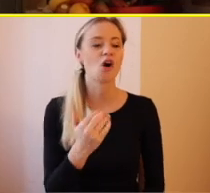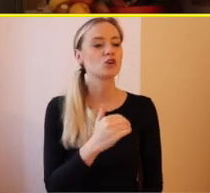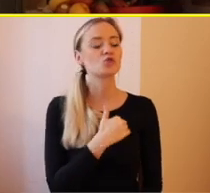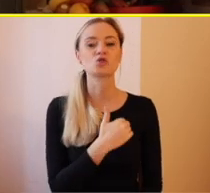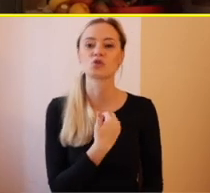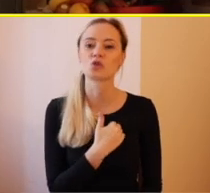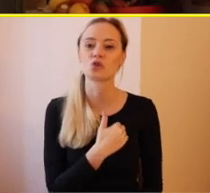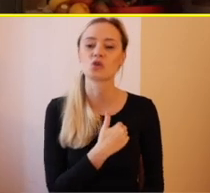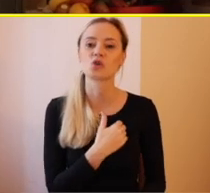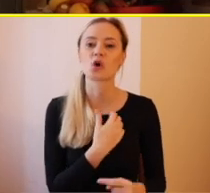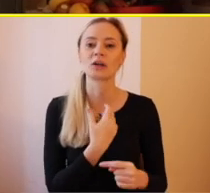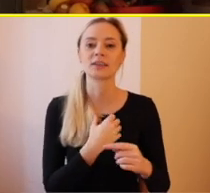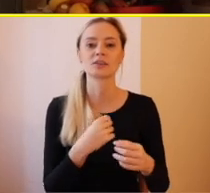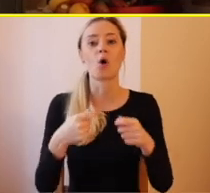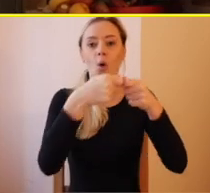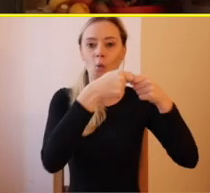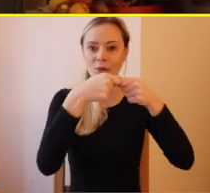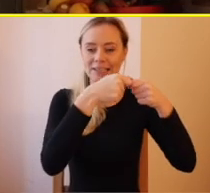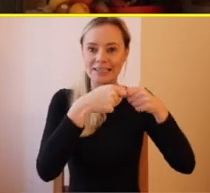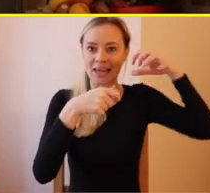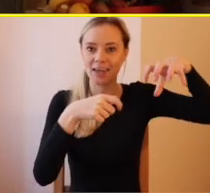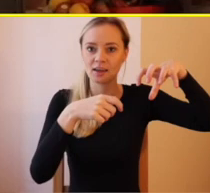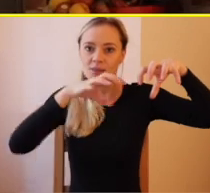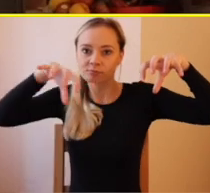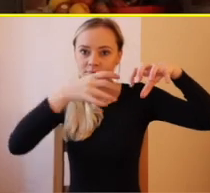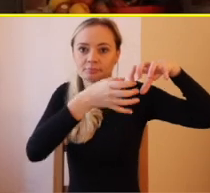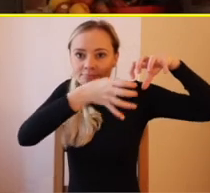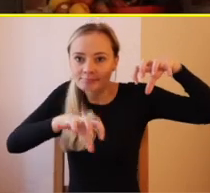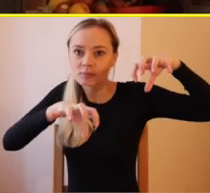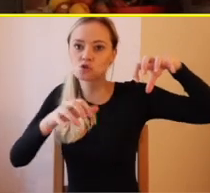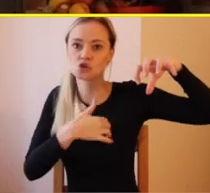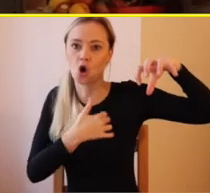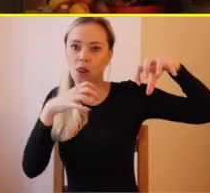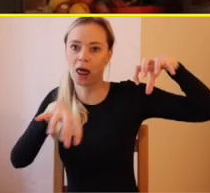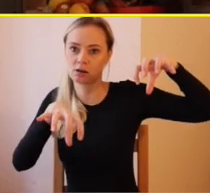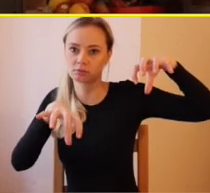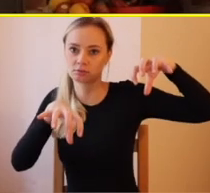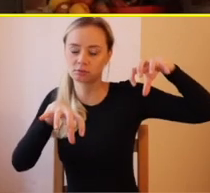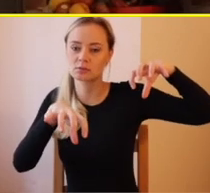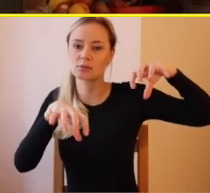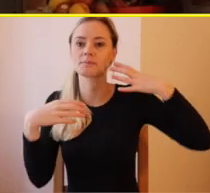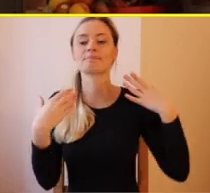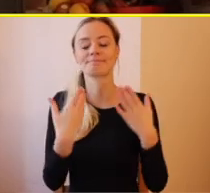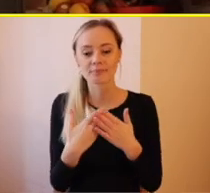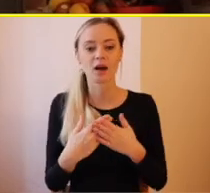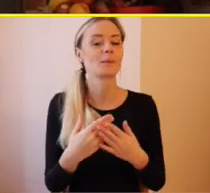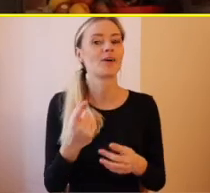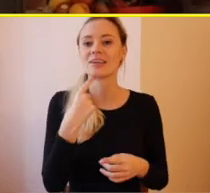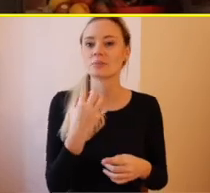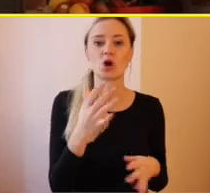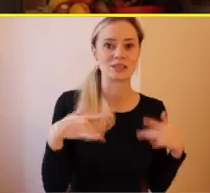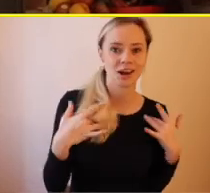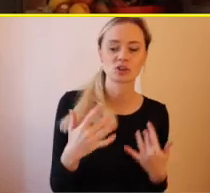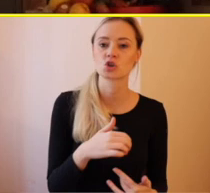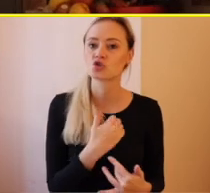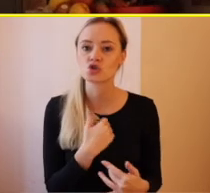pod úniou a tým pádom sa, či do školstva, či do zdravotníctva sa